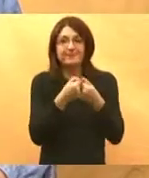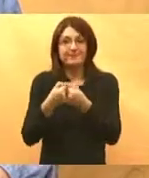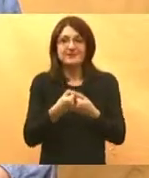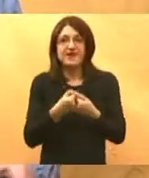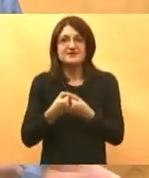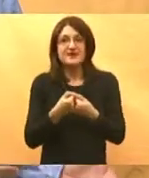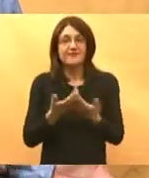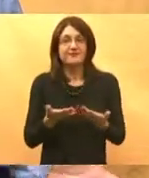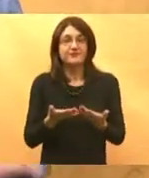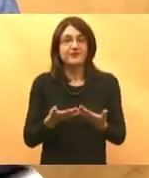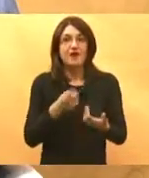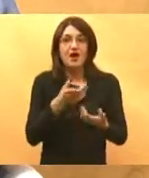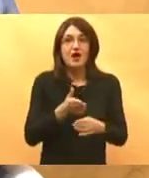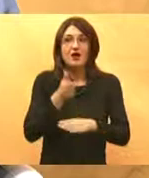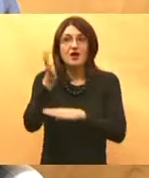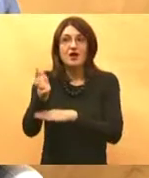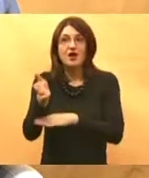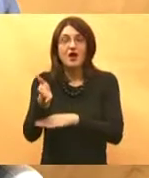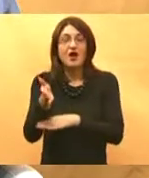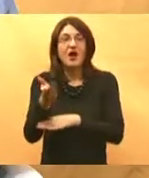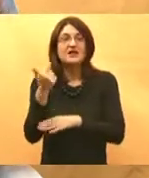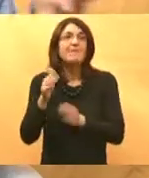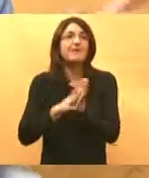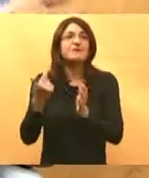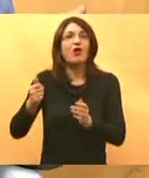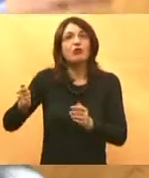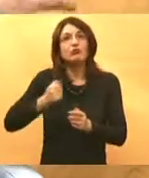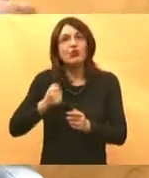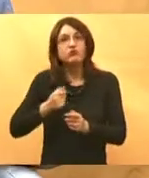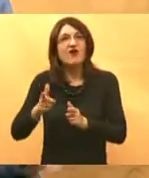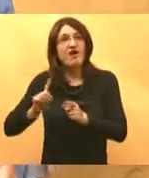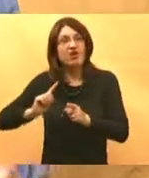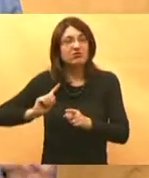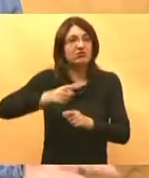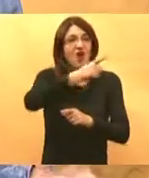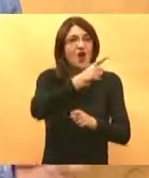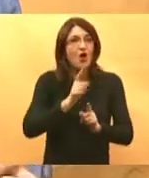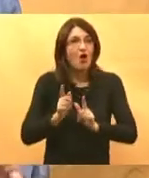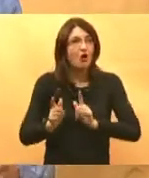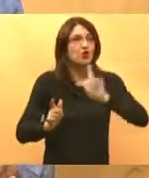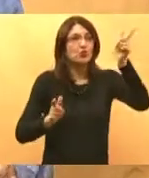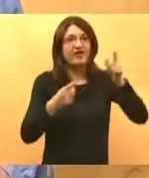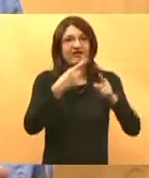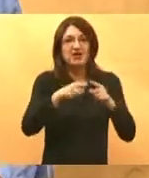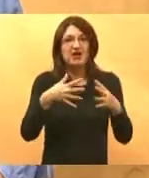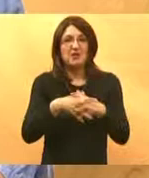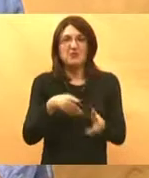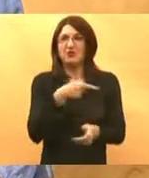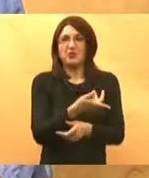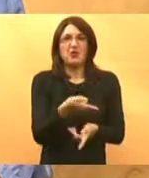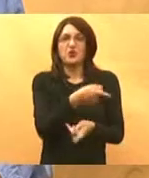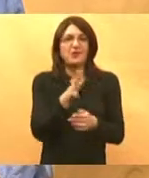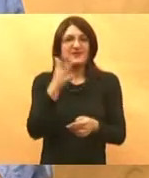nešto mjesta u ambulantama. I onda se dogodi da neko bi išao eventualno iz Dubrave na Stenjevec ili ne znam, skroz drugi dio grada što nema smisla.